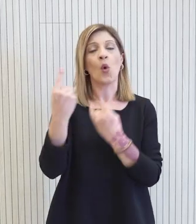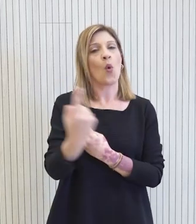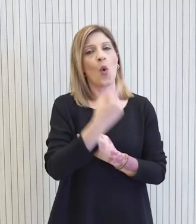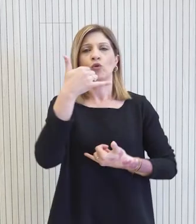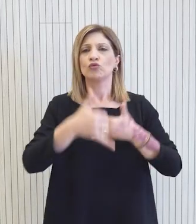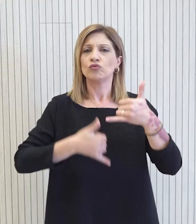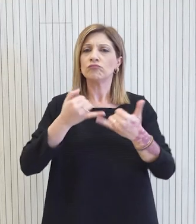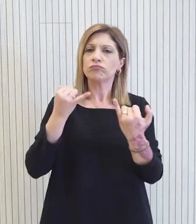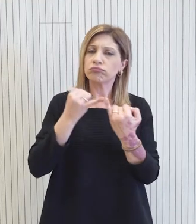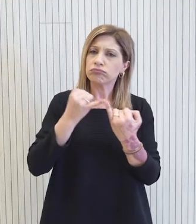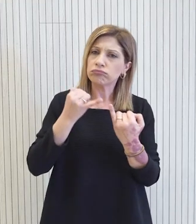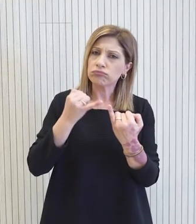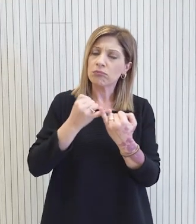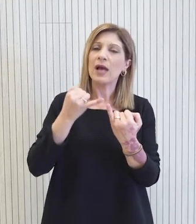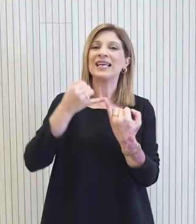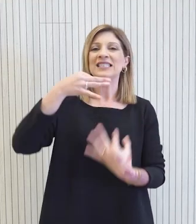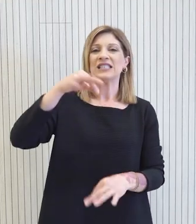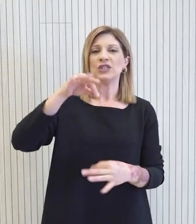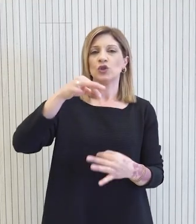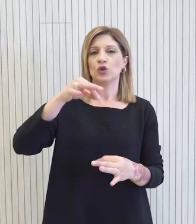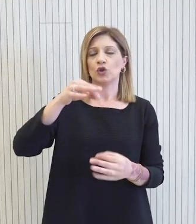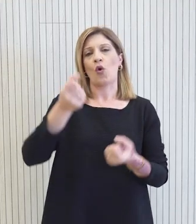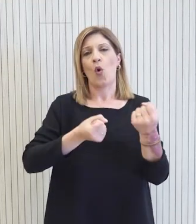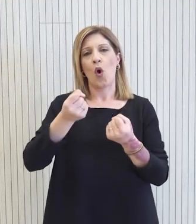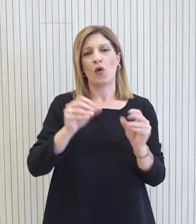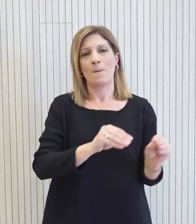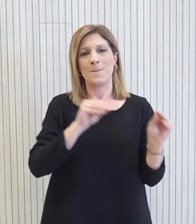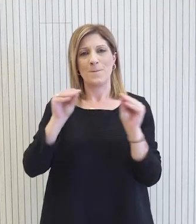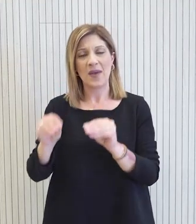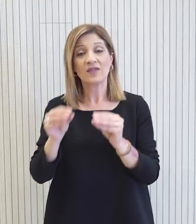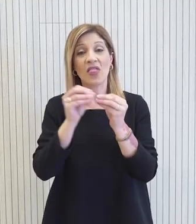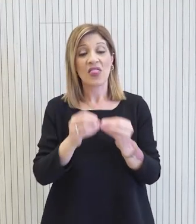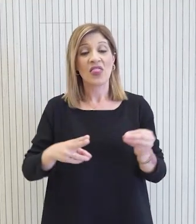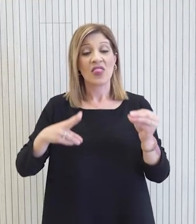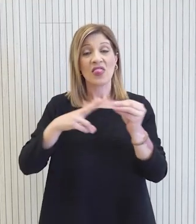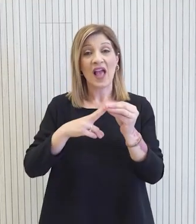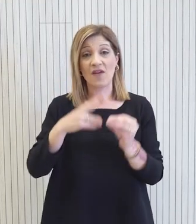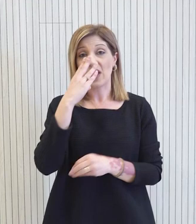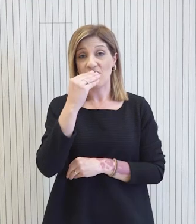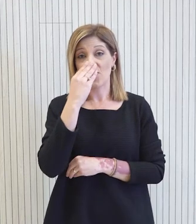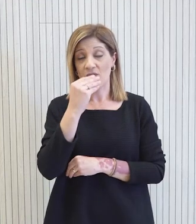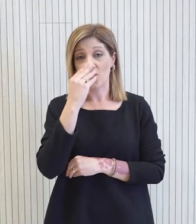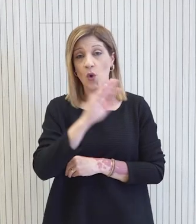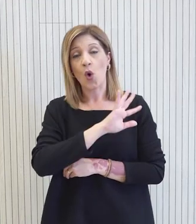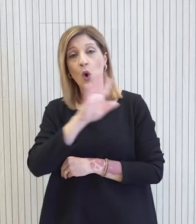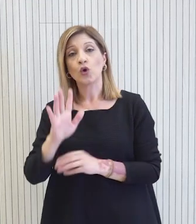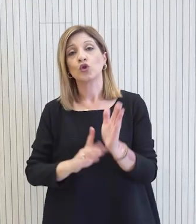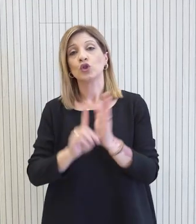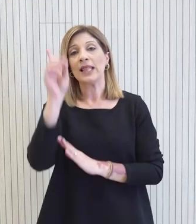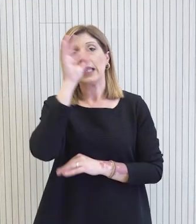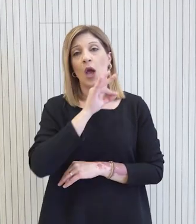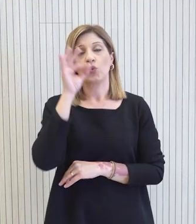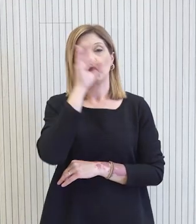τις κατηγορίες των χορηγιών στην ιστοσελίδα του Τμήματος Οδικών Μεταφορών από τις 17 Δευτέρου 2024 μέχρι τις 11